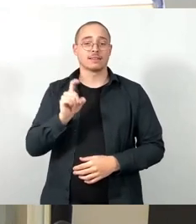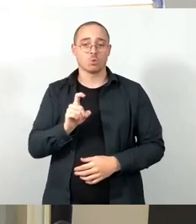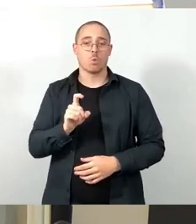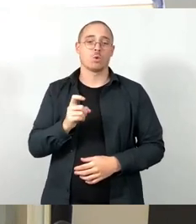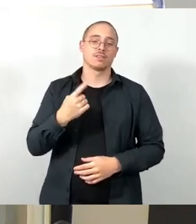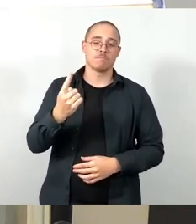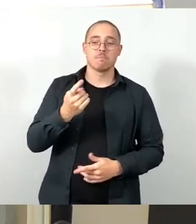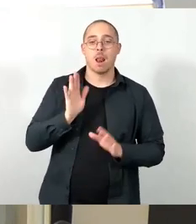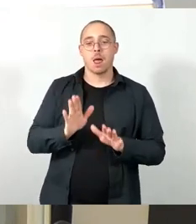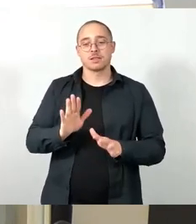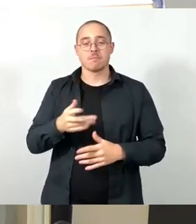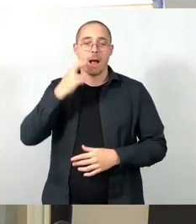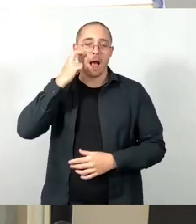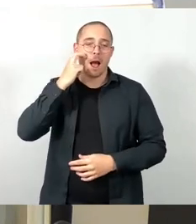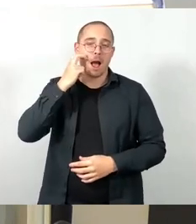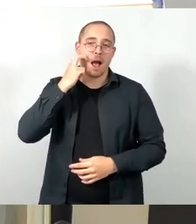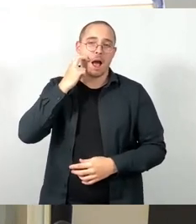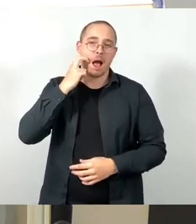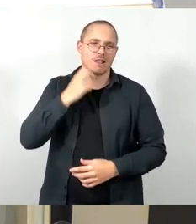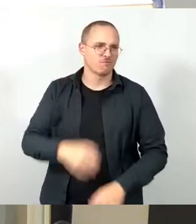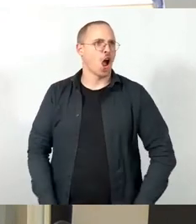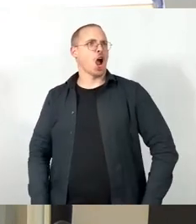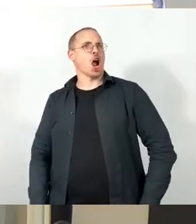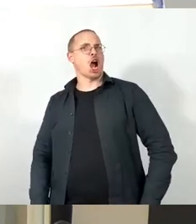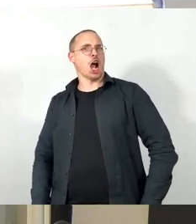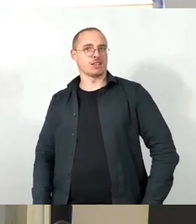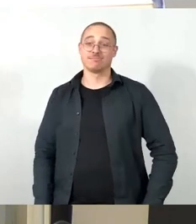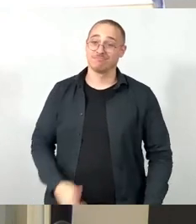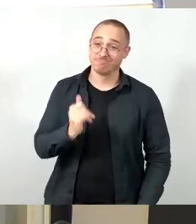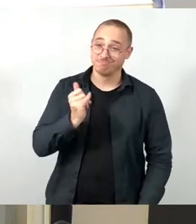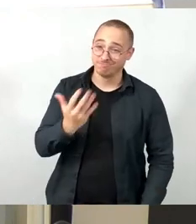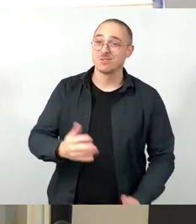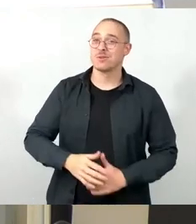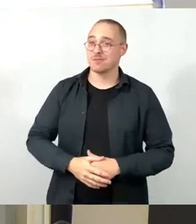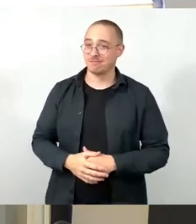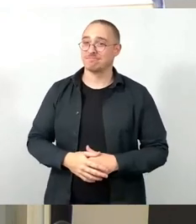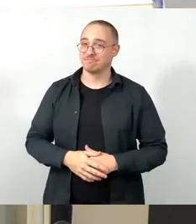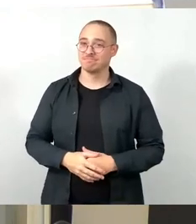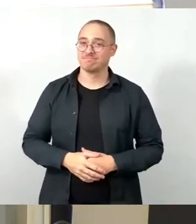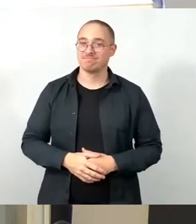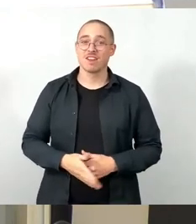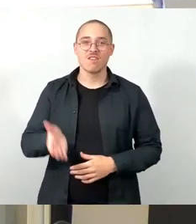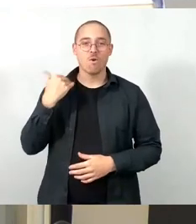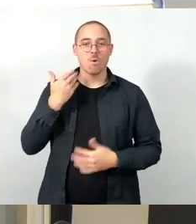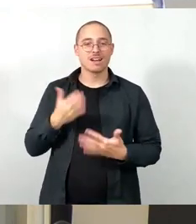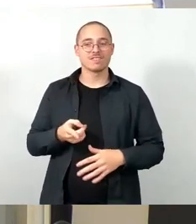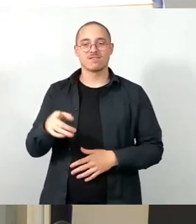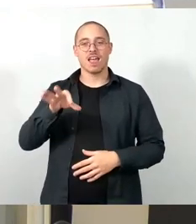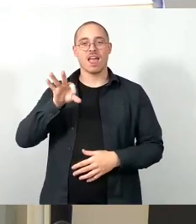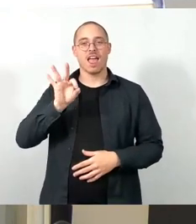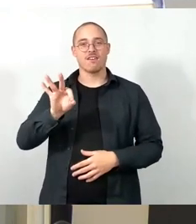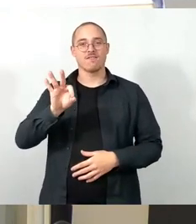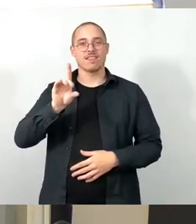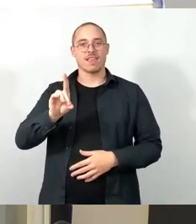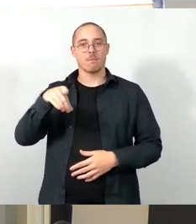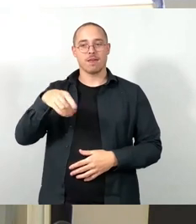Früher mal, früher mal, früher mal im Prinzip die FDP für Risiko, für im Prinzip Freiheit